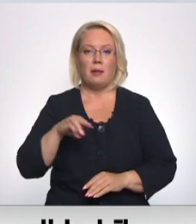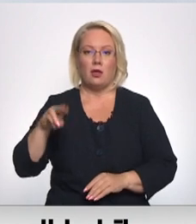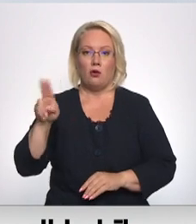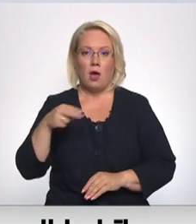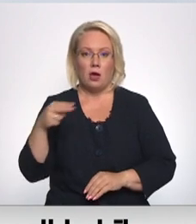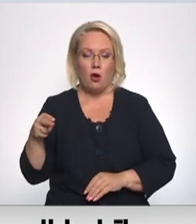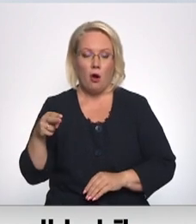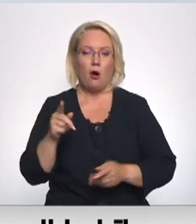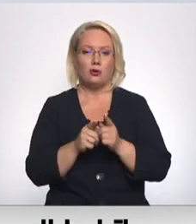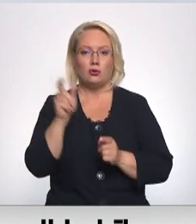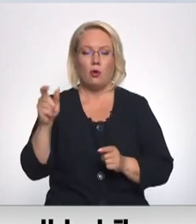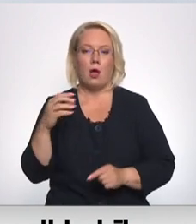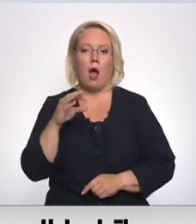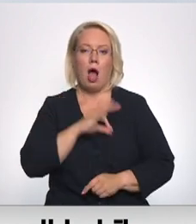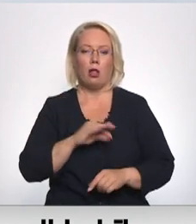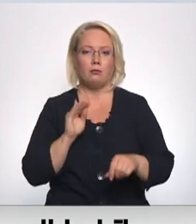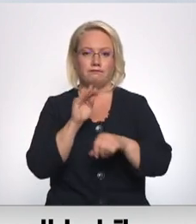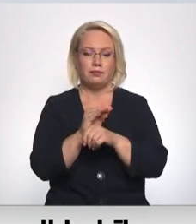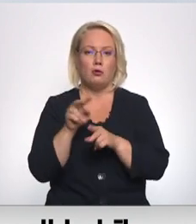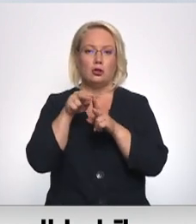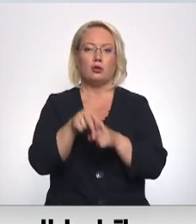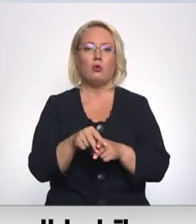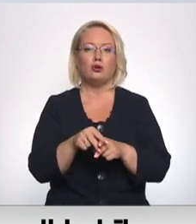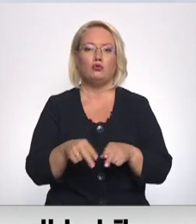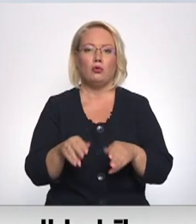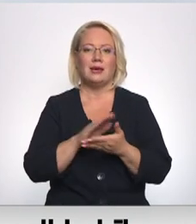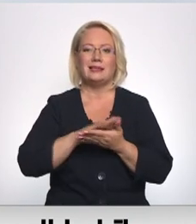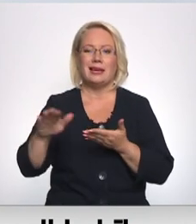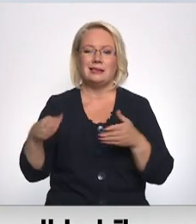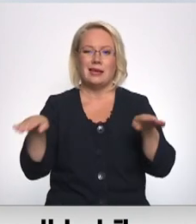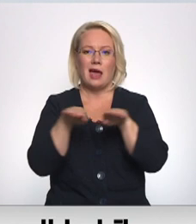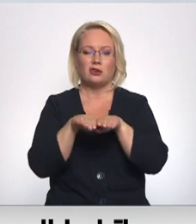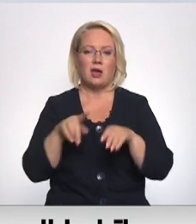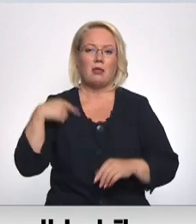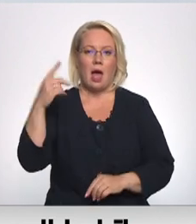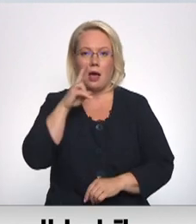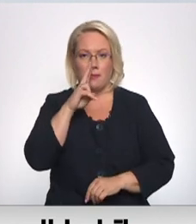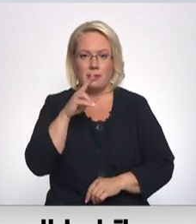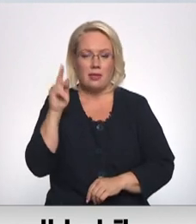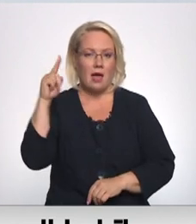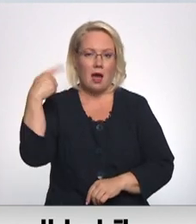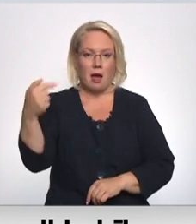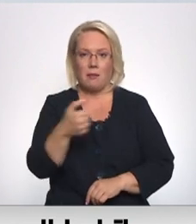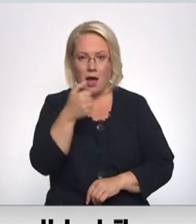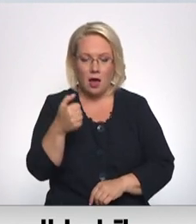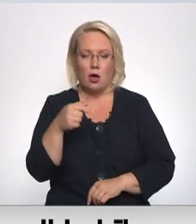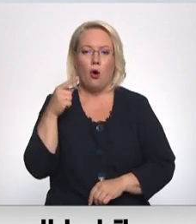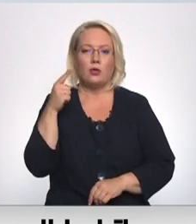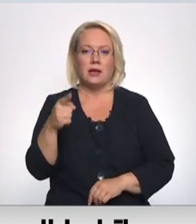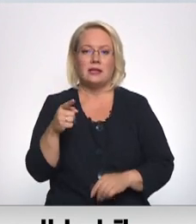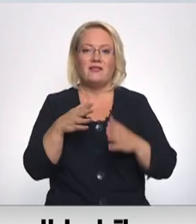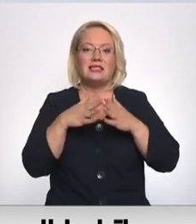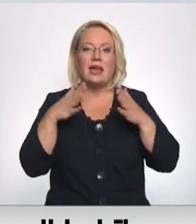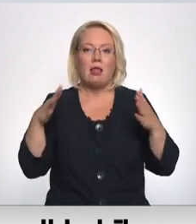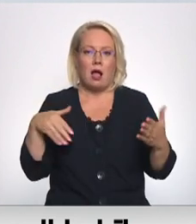pedagogu algu kāpināšanai un sloģu izlīdzināšanai jau nākamgad, un pēc premjera teiktā tas ir vēsturiski lielākais